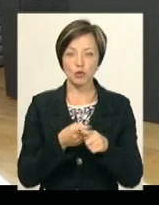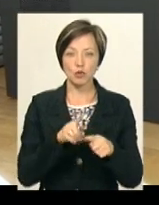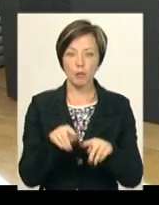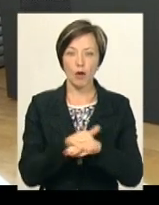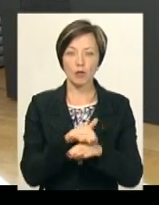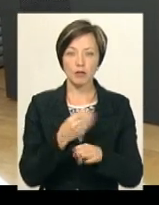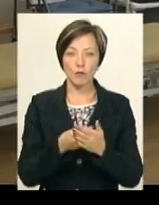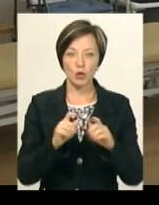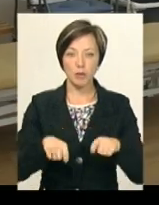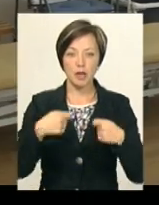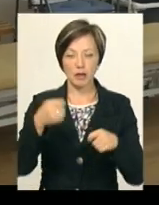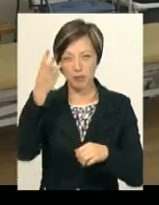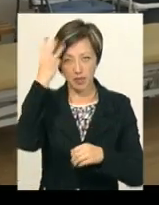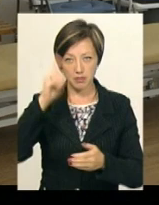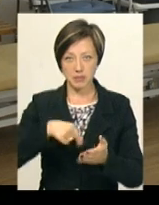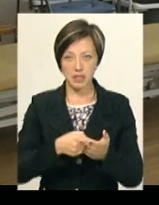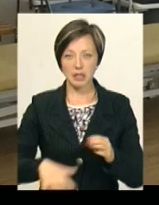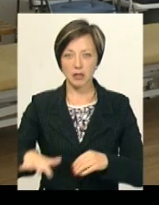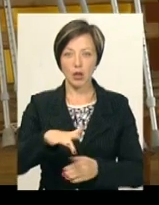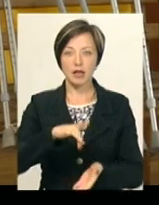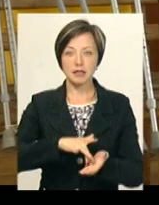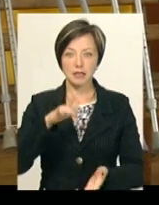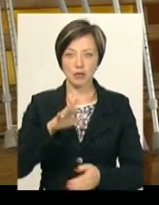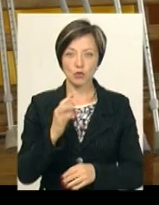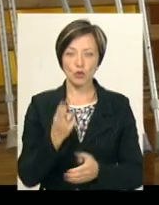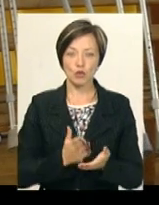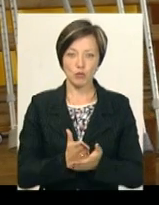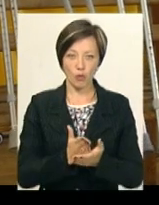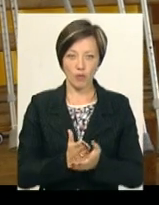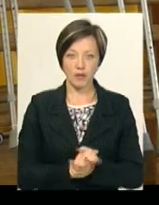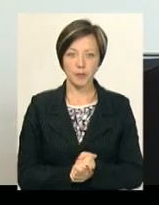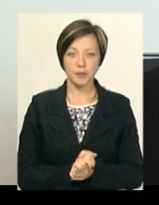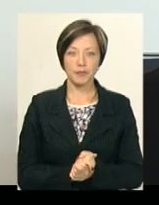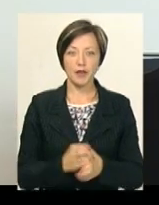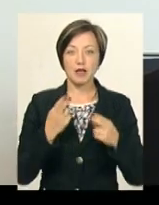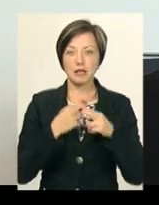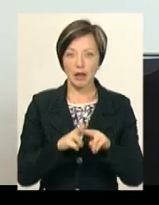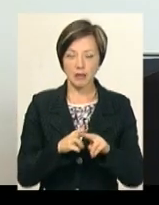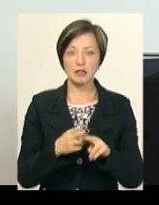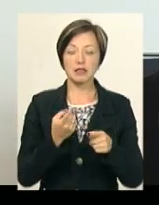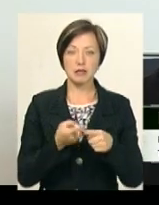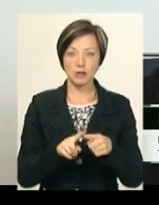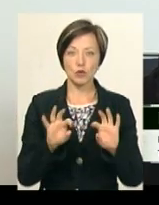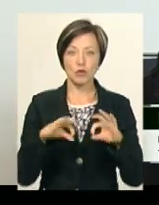благодійного фонду передав у Хмельницький міський територіальний центр соцобслуговування. Техніка, що нам дозволить